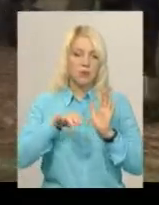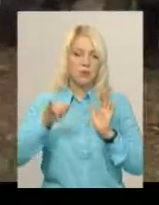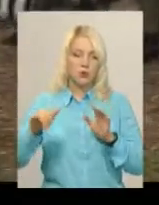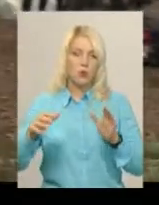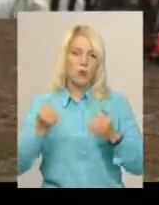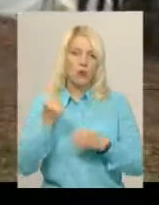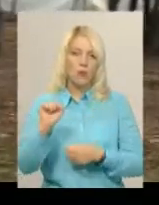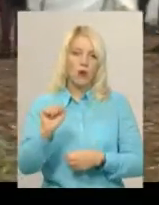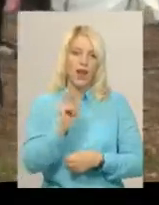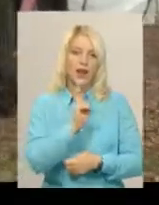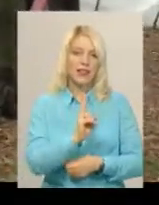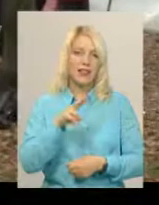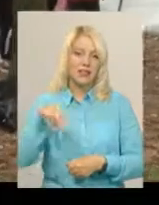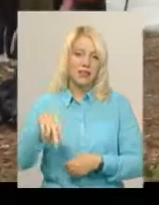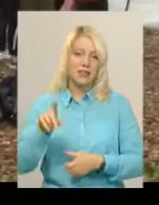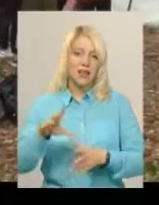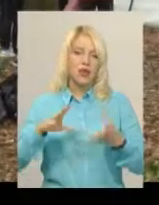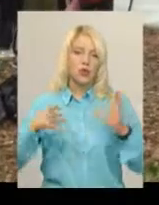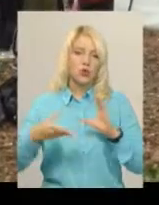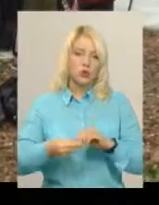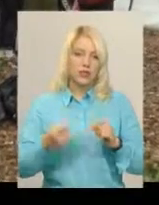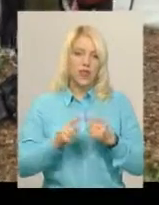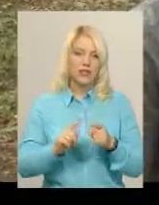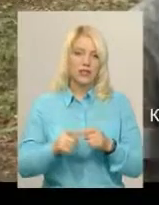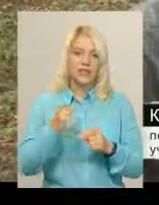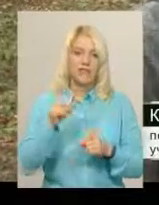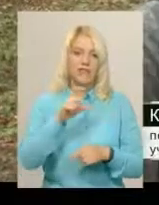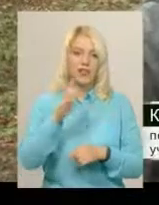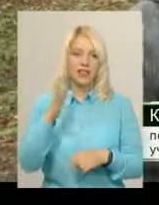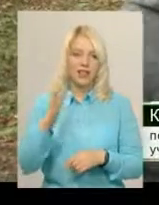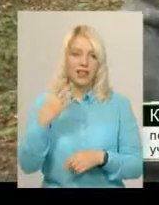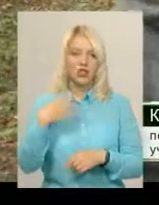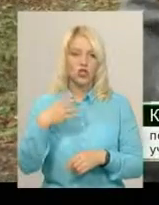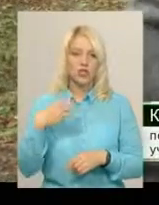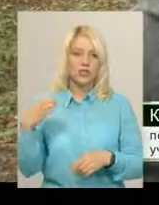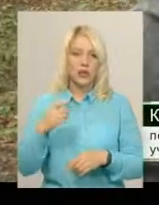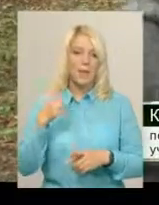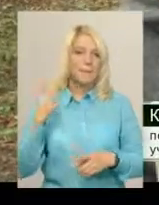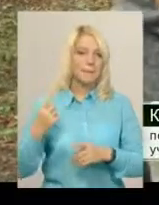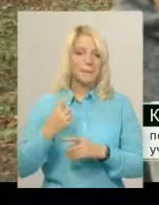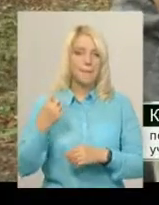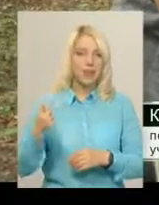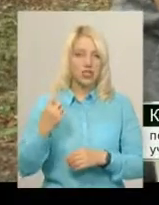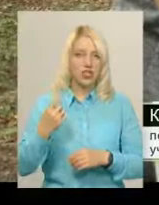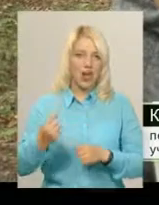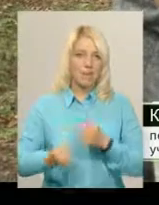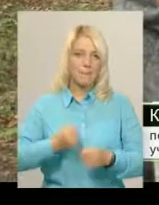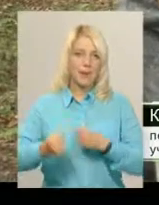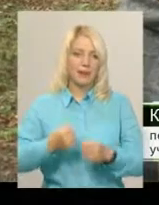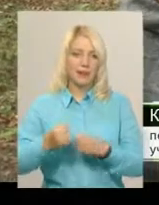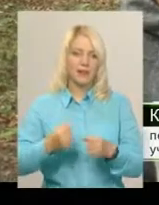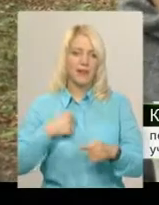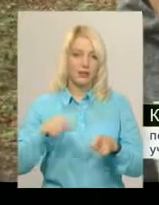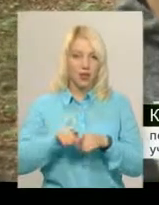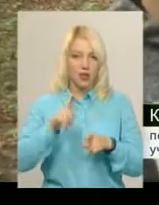Літвінюк. Її результат на 500 метрівці – хвилина 40 секунд. Перше прибігло, думаю, що перше прибіжу, і